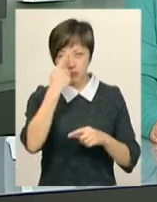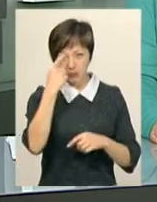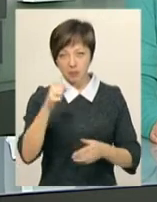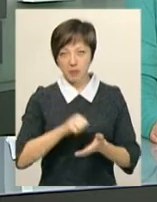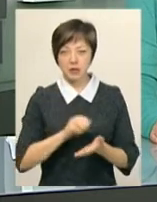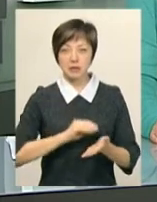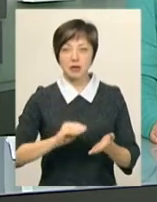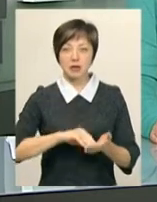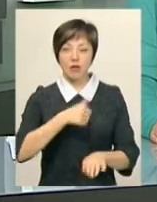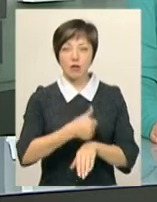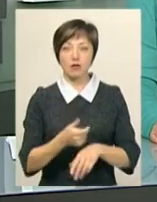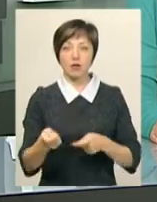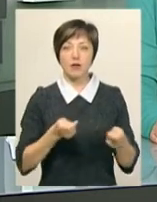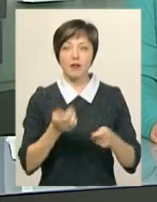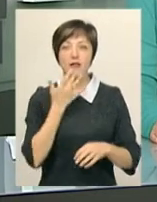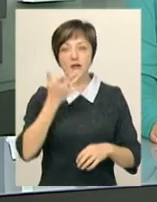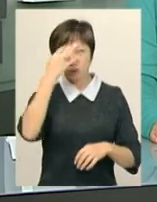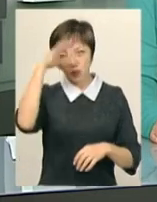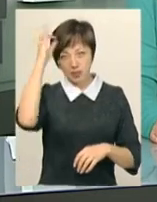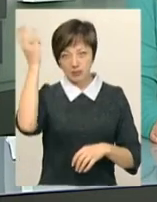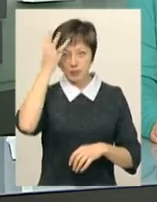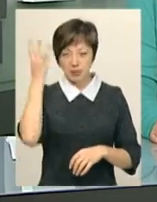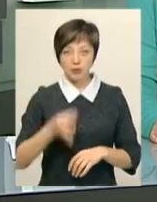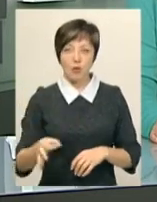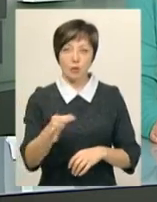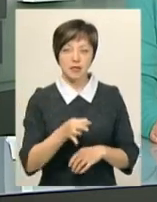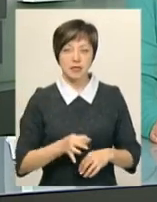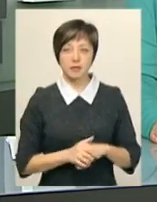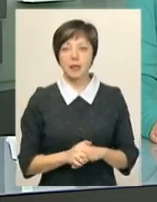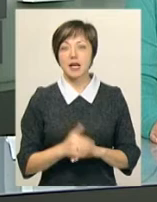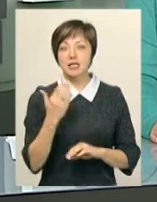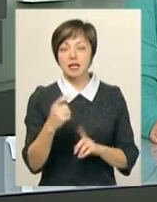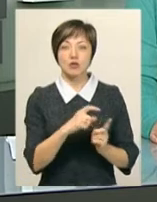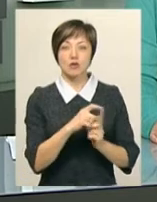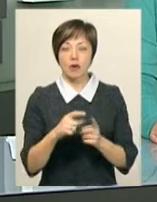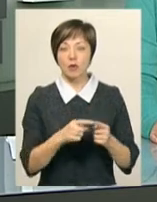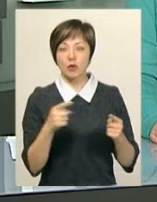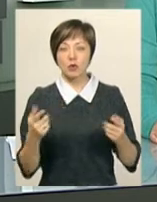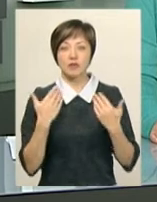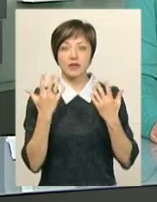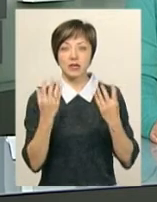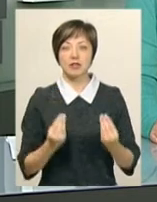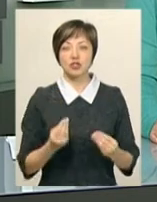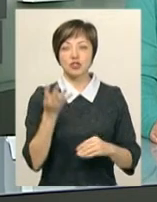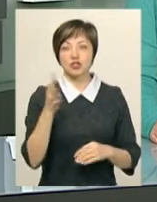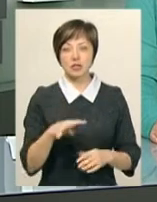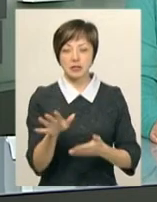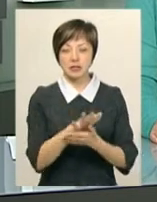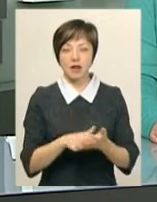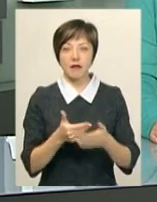Про це повідомила прес-секретар головного управління Нацполіції в Хмельницькій області Інна Глега. За її словами, впродовж вихідних надійшло чотири